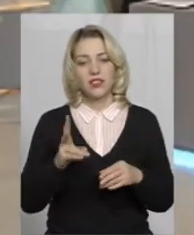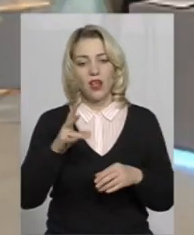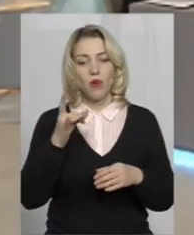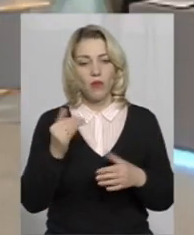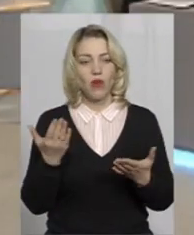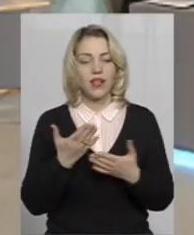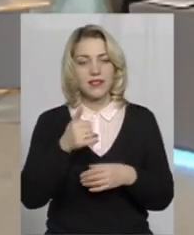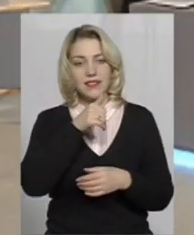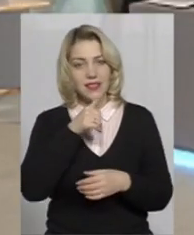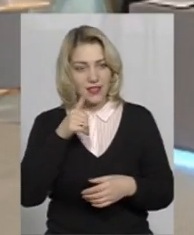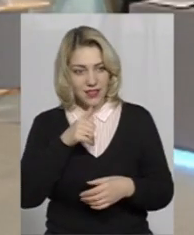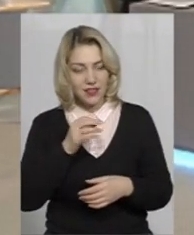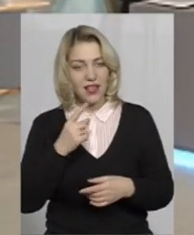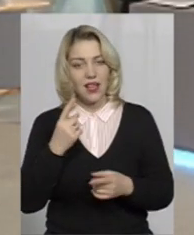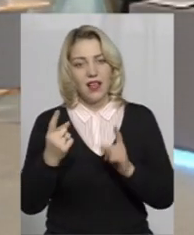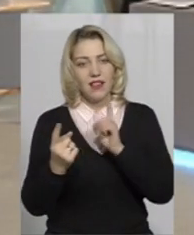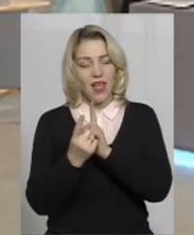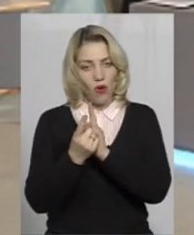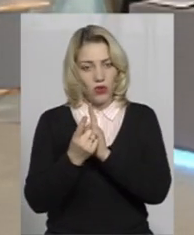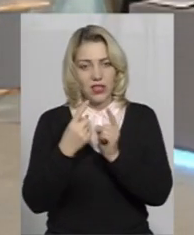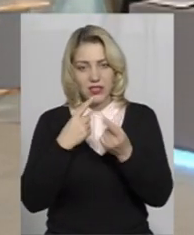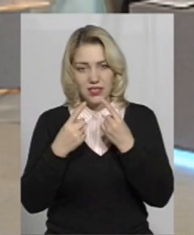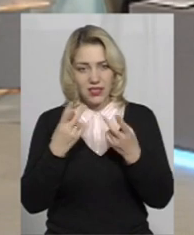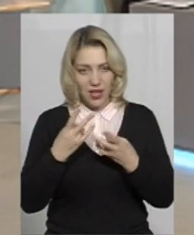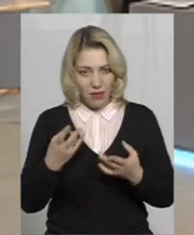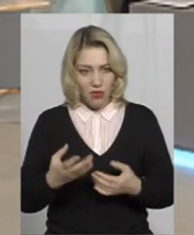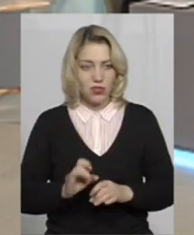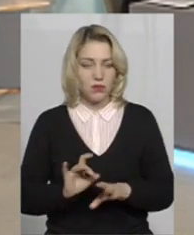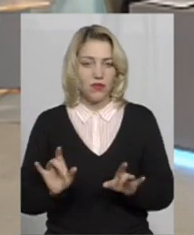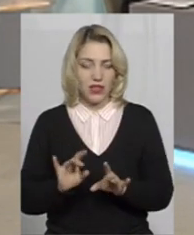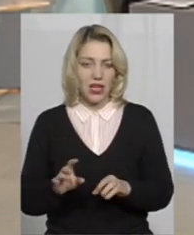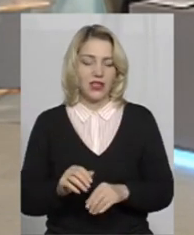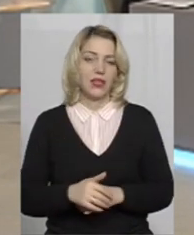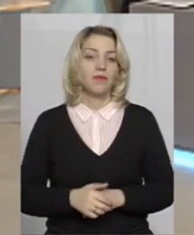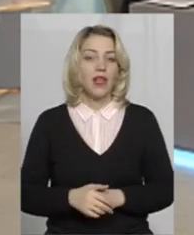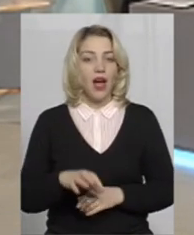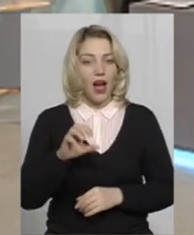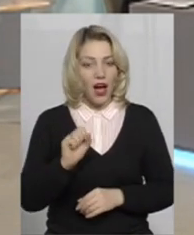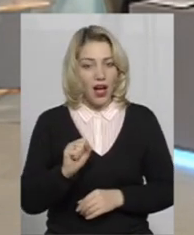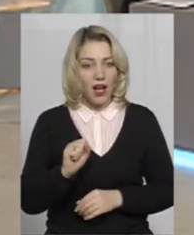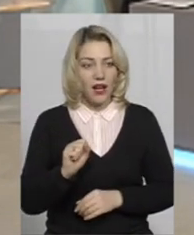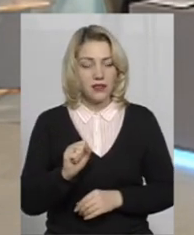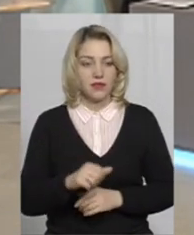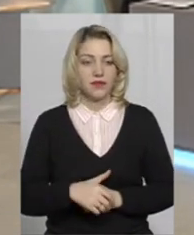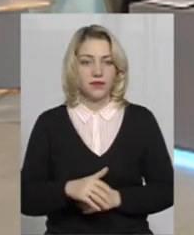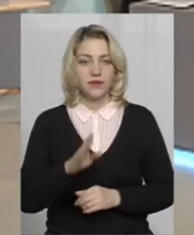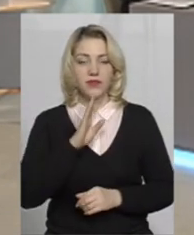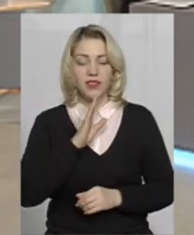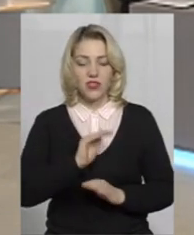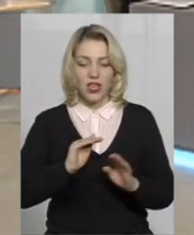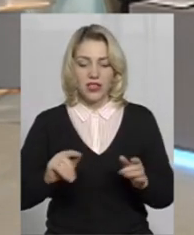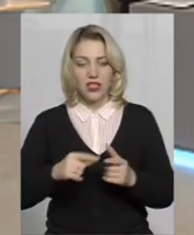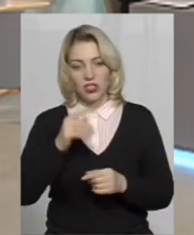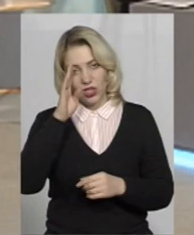секрети наодинці треба розповідати сам на сам, а дівчата чи